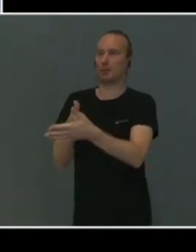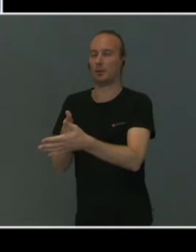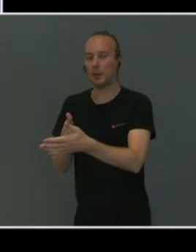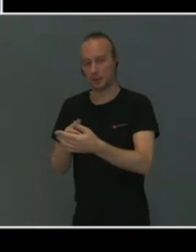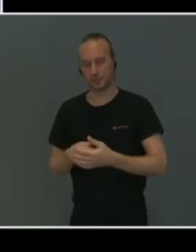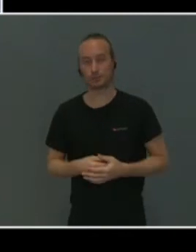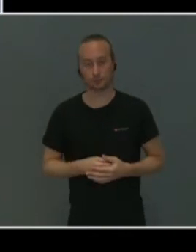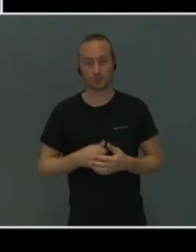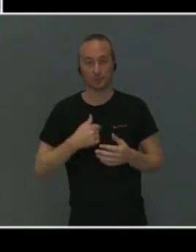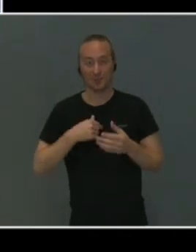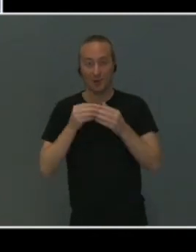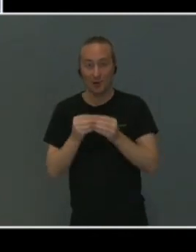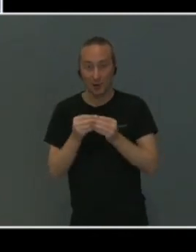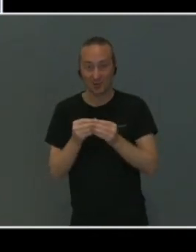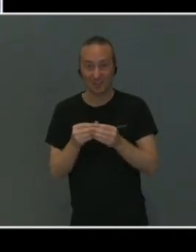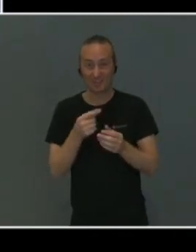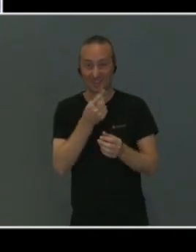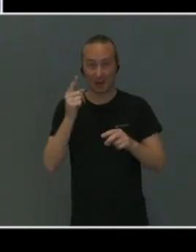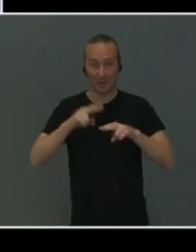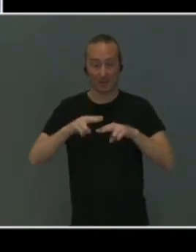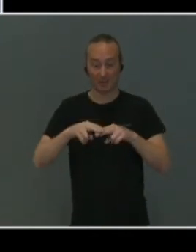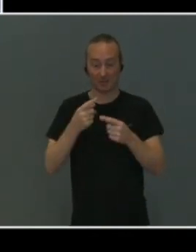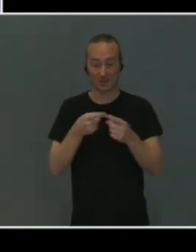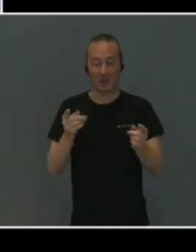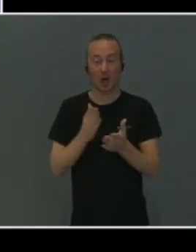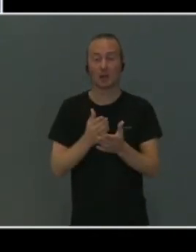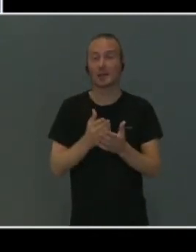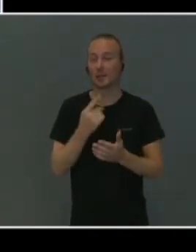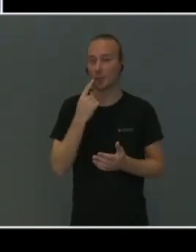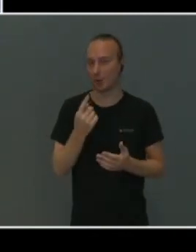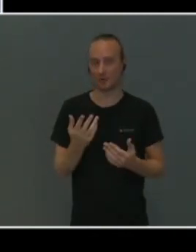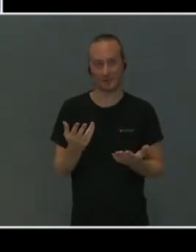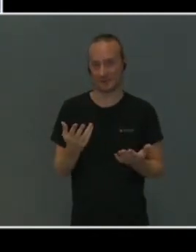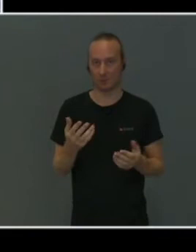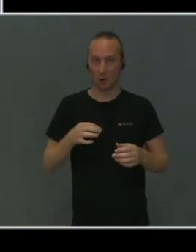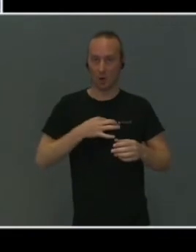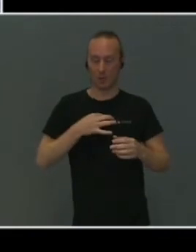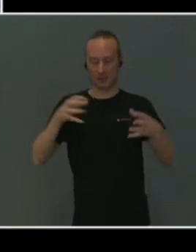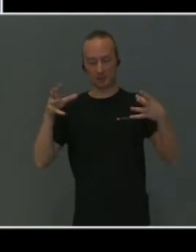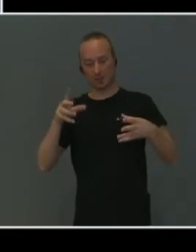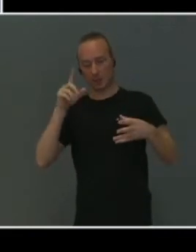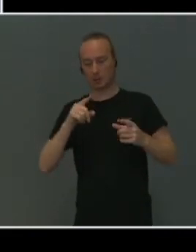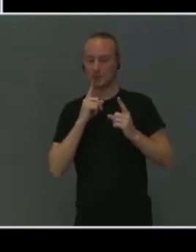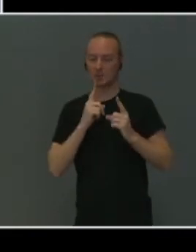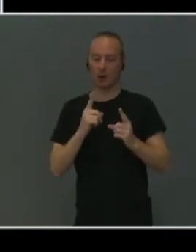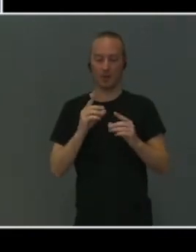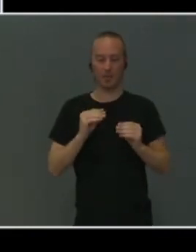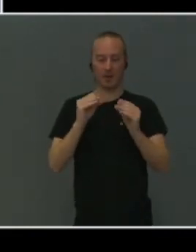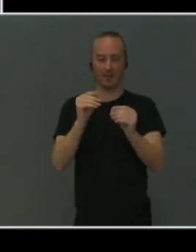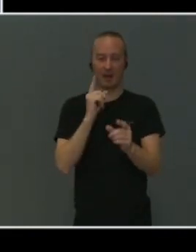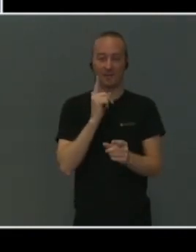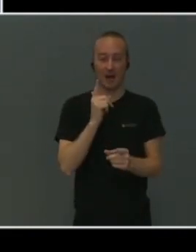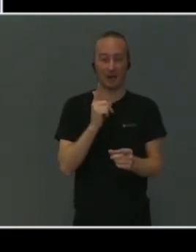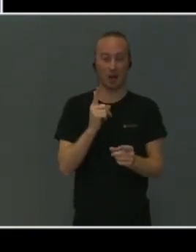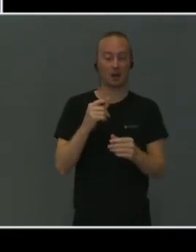Jeg kan ikke love at dere vil merke forskjellen i morgen. Men jeg håper at vi sammen kan skape en bedre hverdag på sikt for